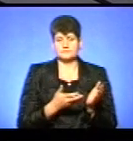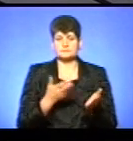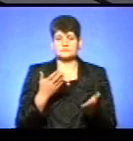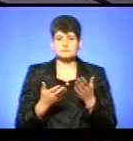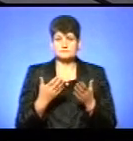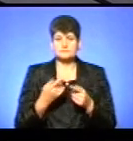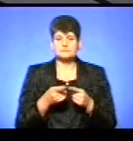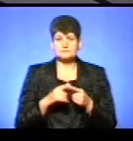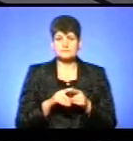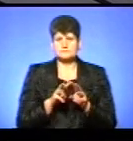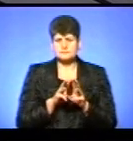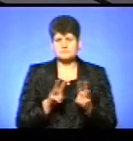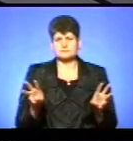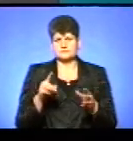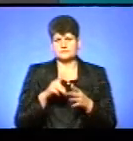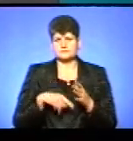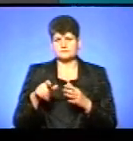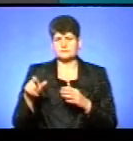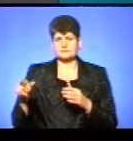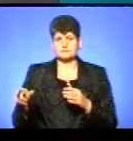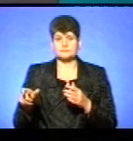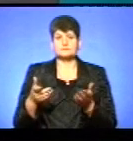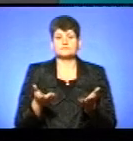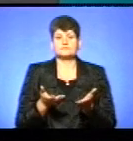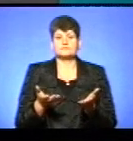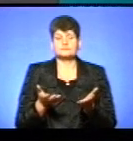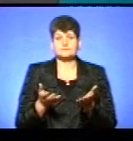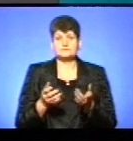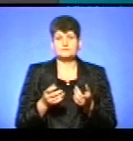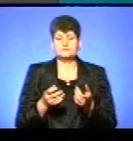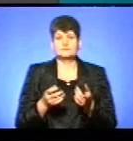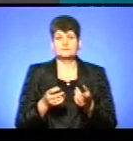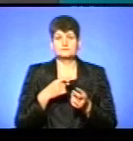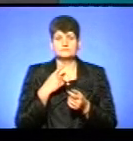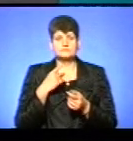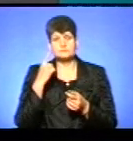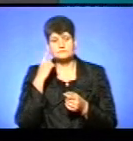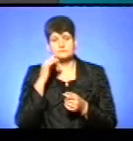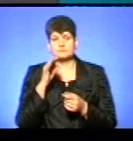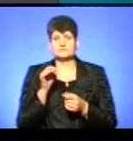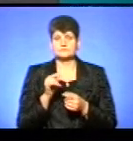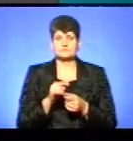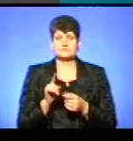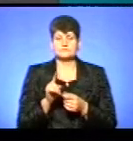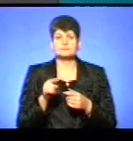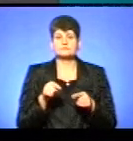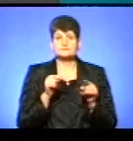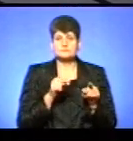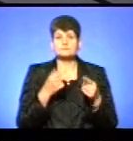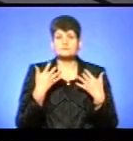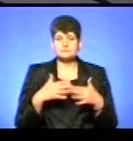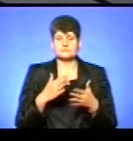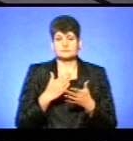менше, це мільйони віруючих, яким нав'язується думка про те, що вони вже є